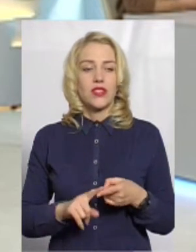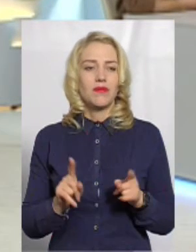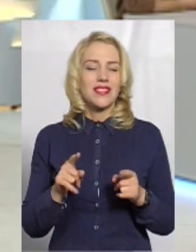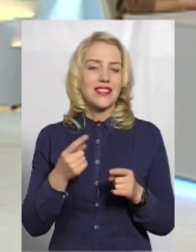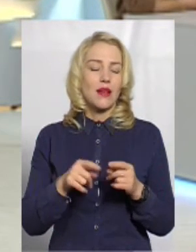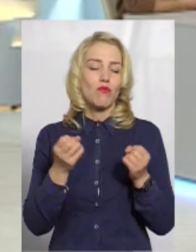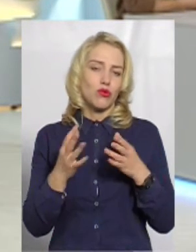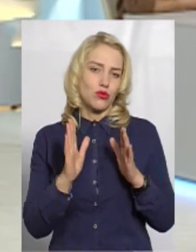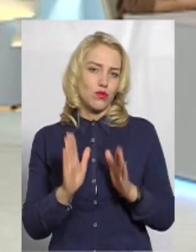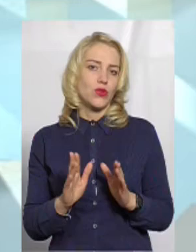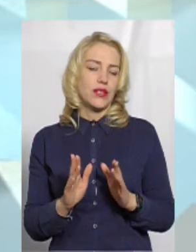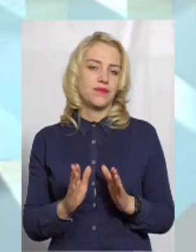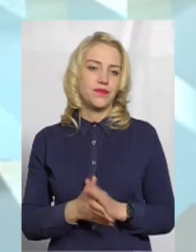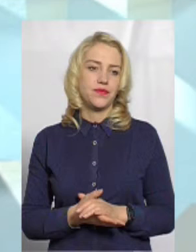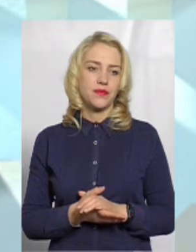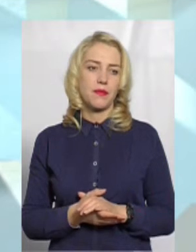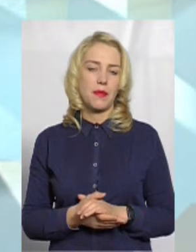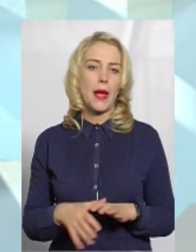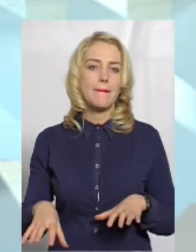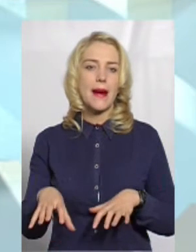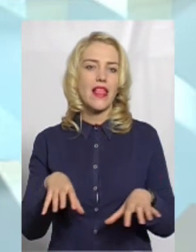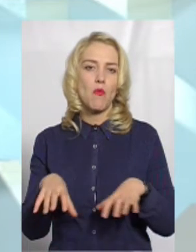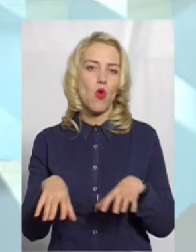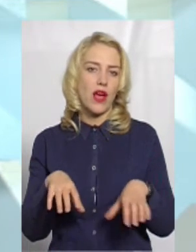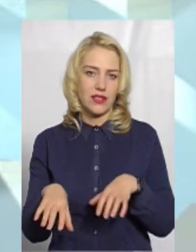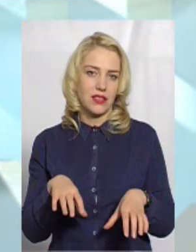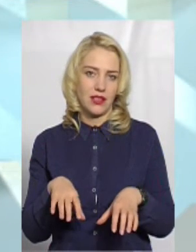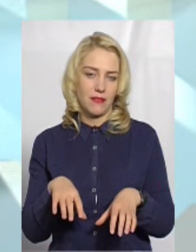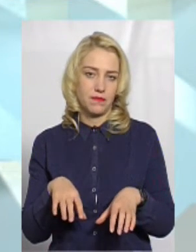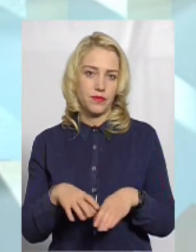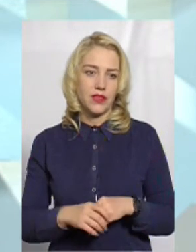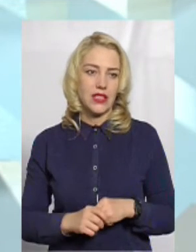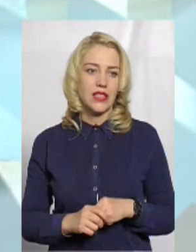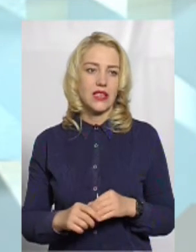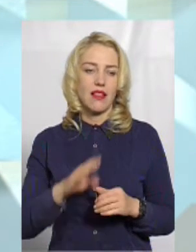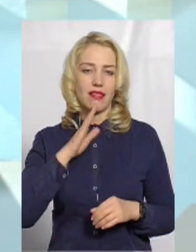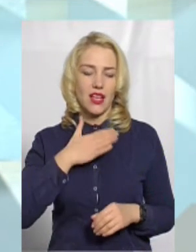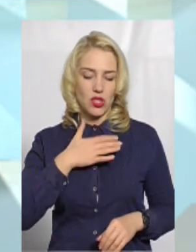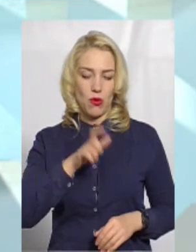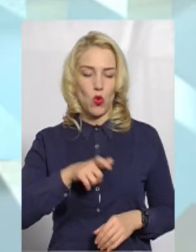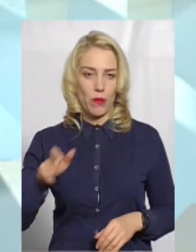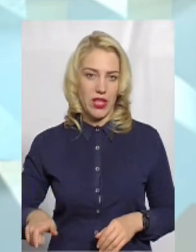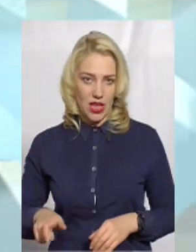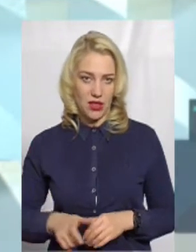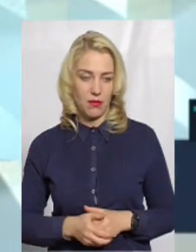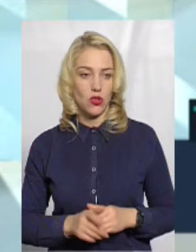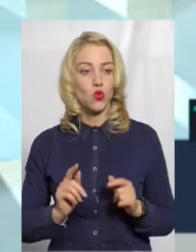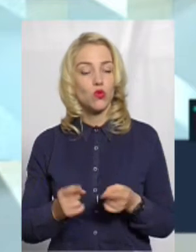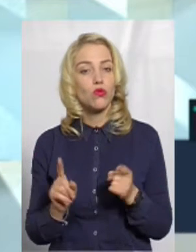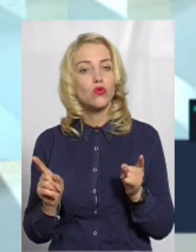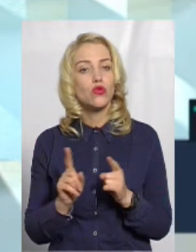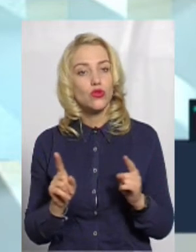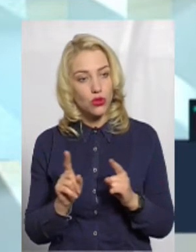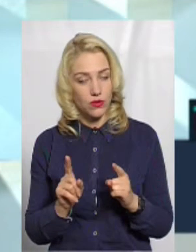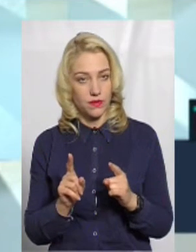просто буде маніпуляція нашими громадянами. Тому